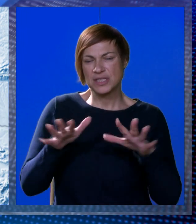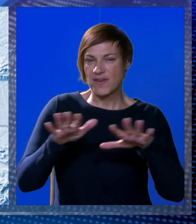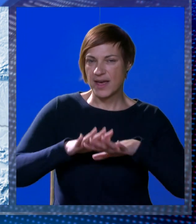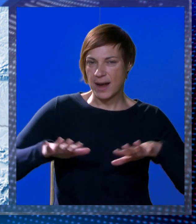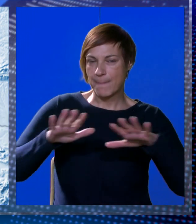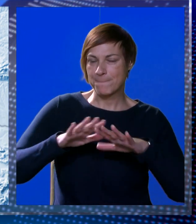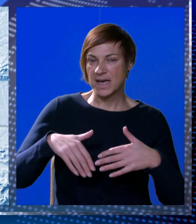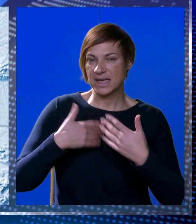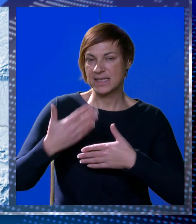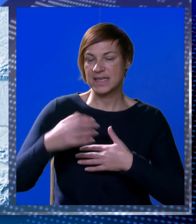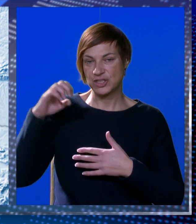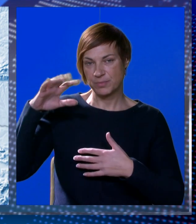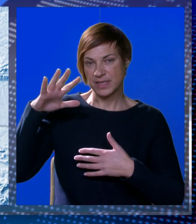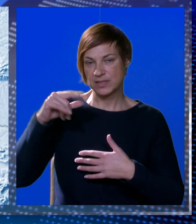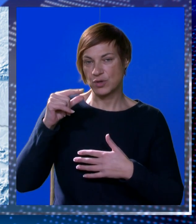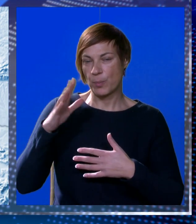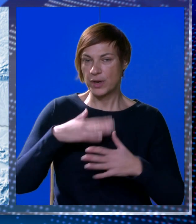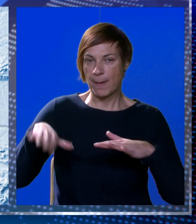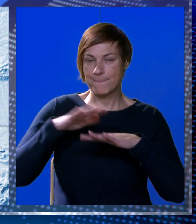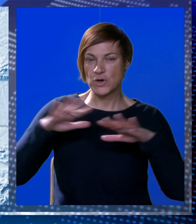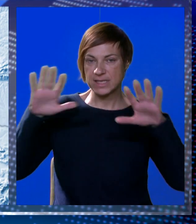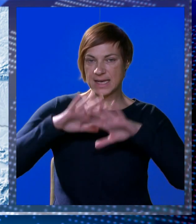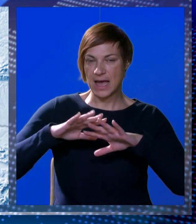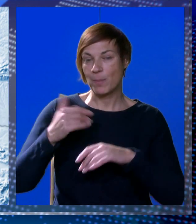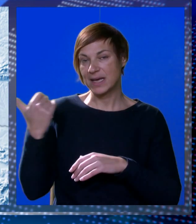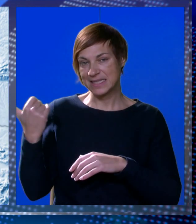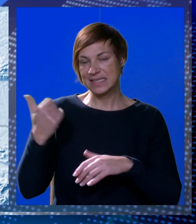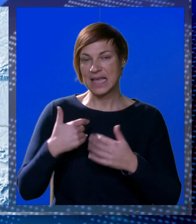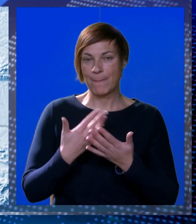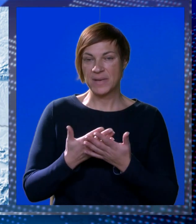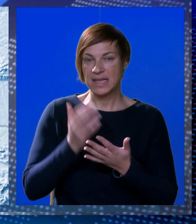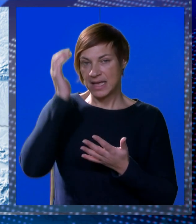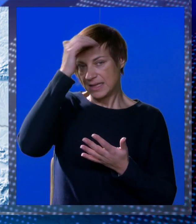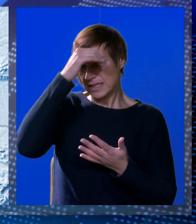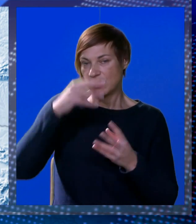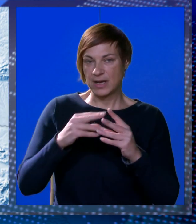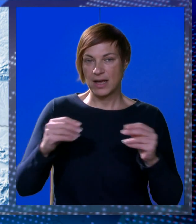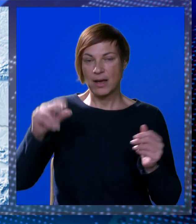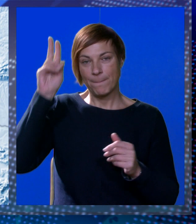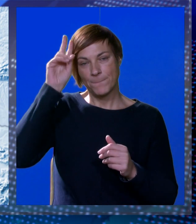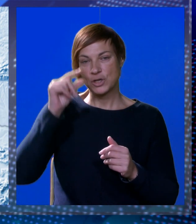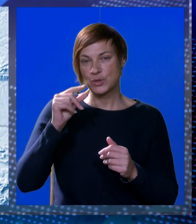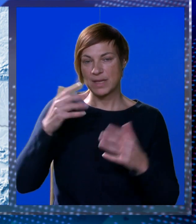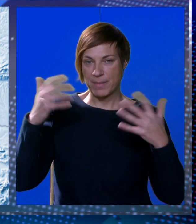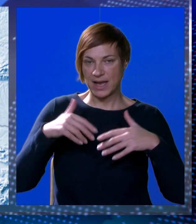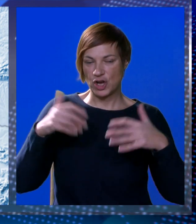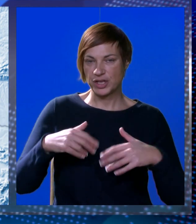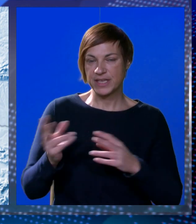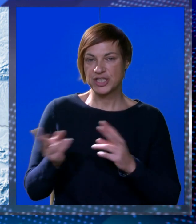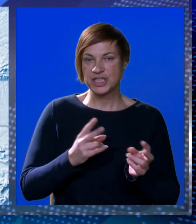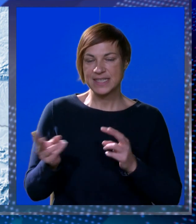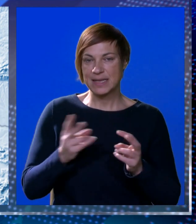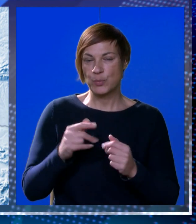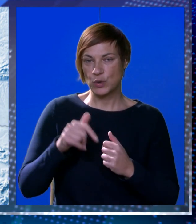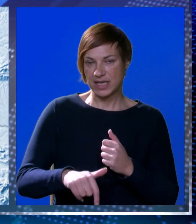može stvarati magla, zatim će prevladavati sunčan uz postupan porast na oblake sa zapada. Tijekom noći na kopnu uz mogućnost za malo kiše.